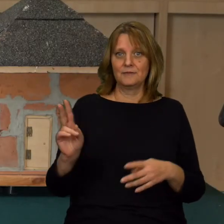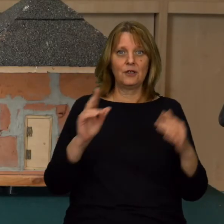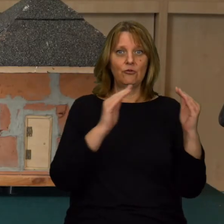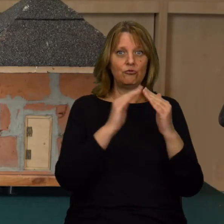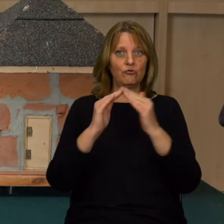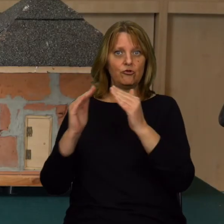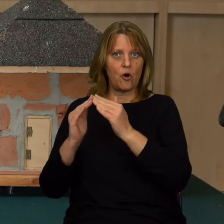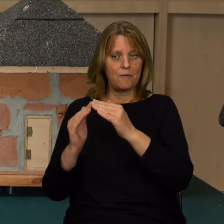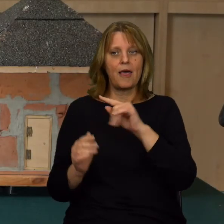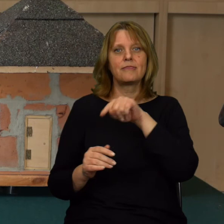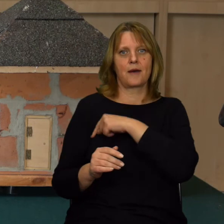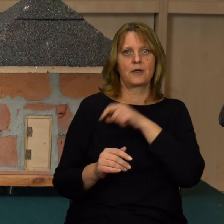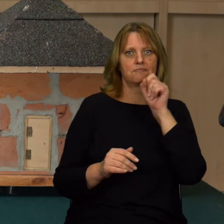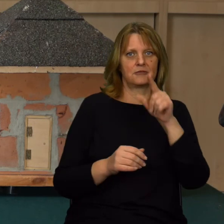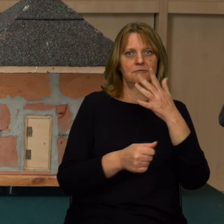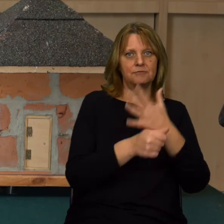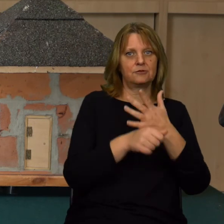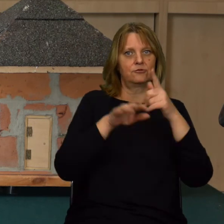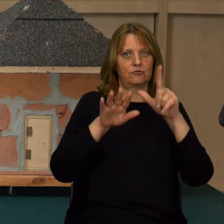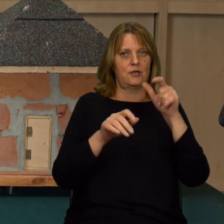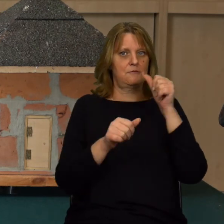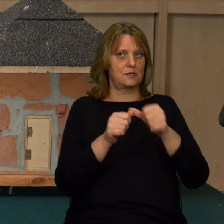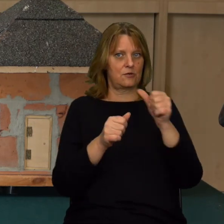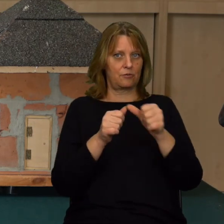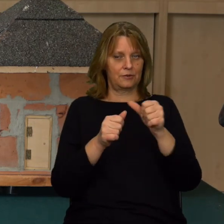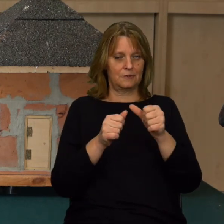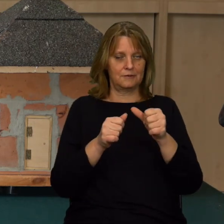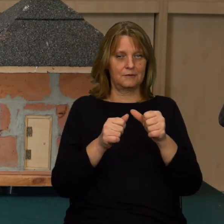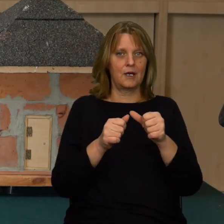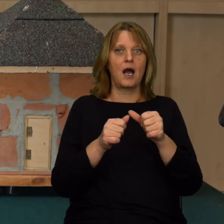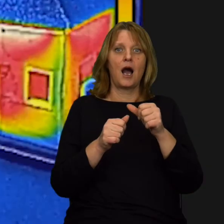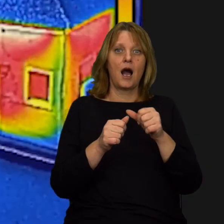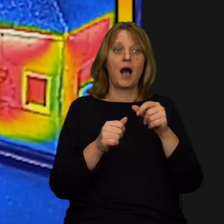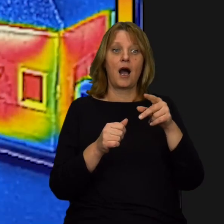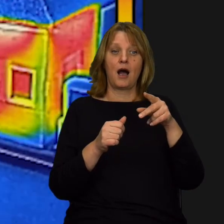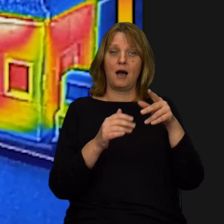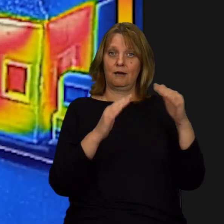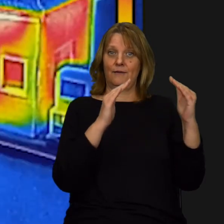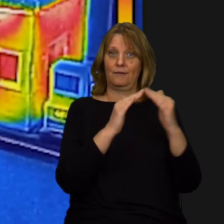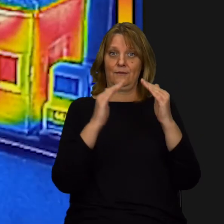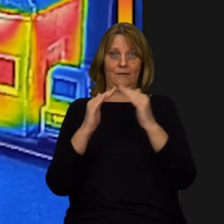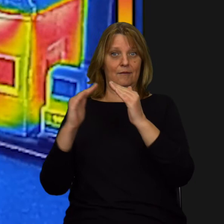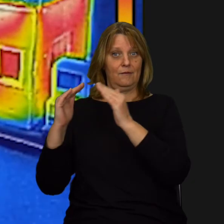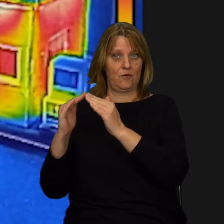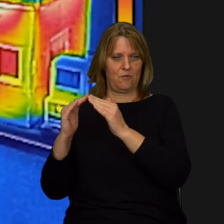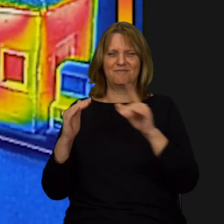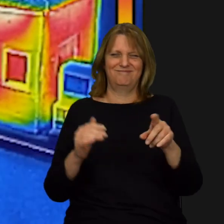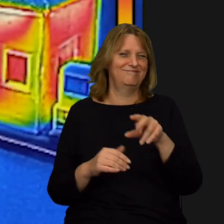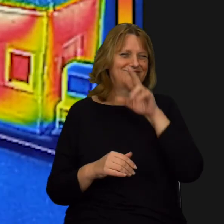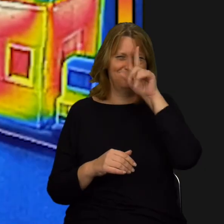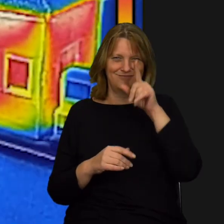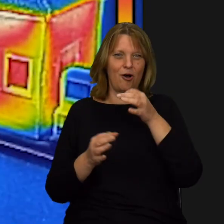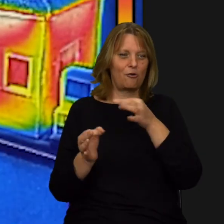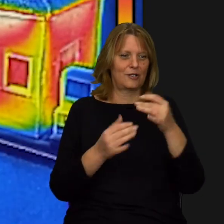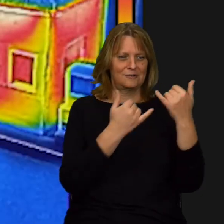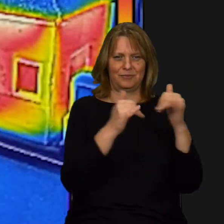tych trzech domów jest ustawiona temperatura 57 stopni Celsjusza. Jak spojrzymy na te domki, to od razu